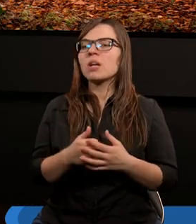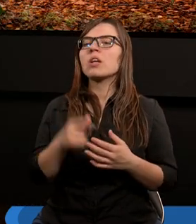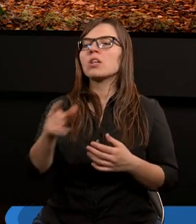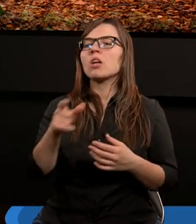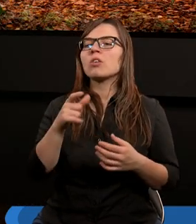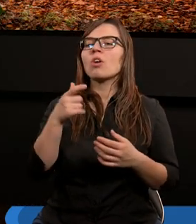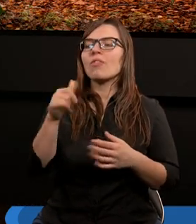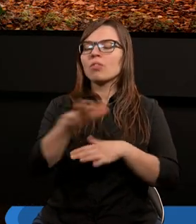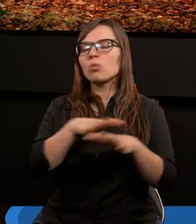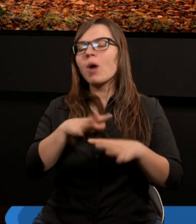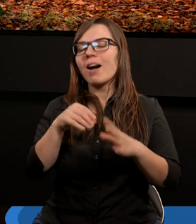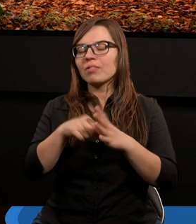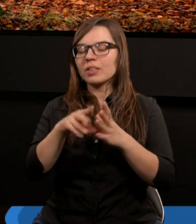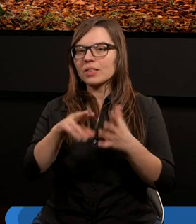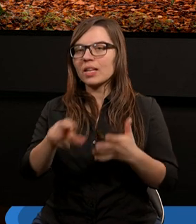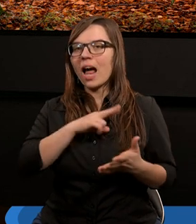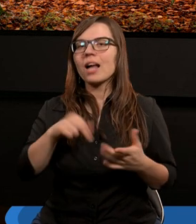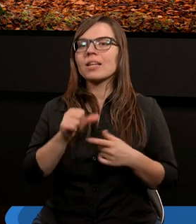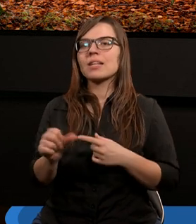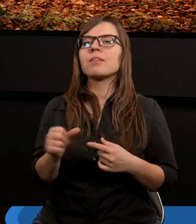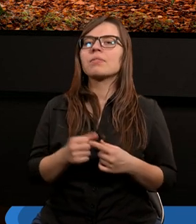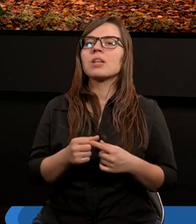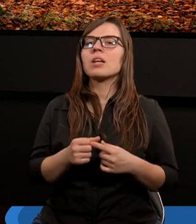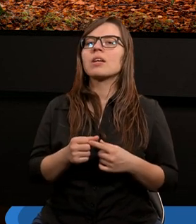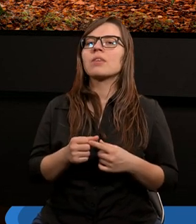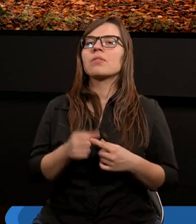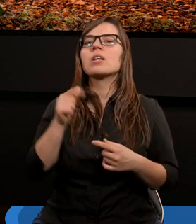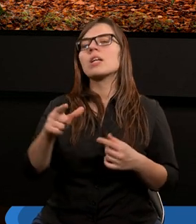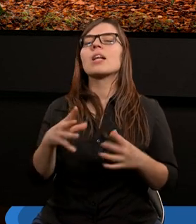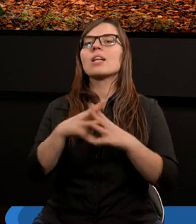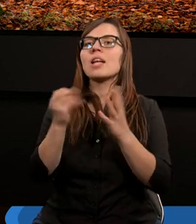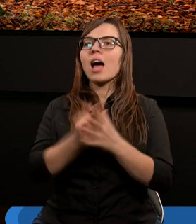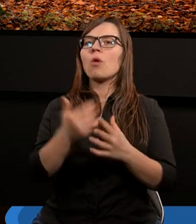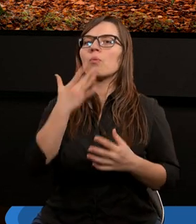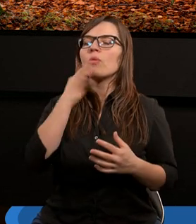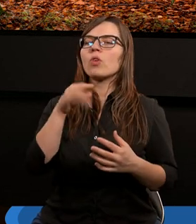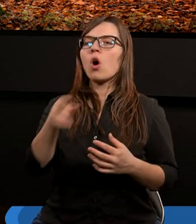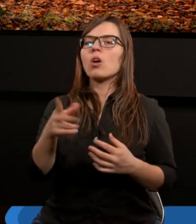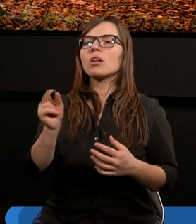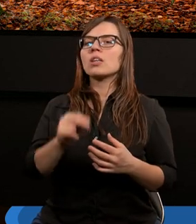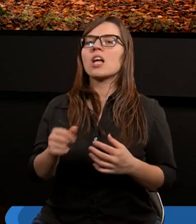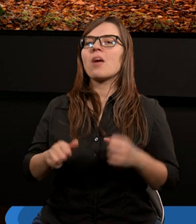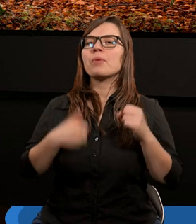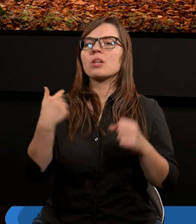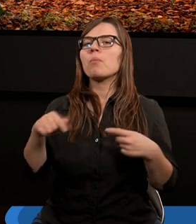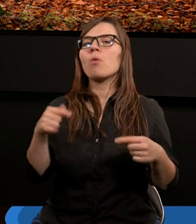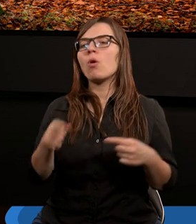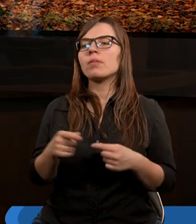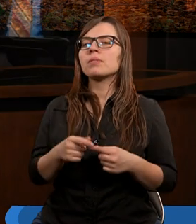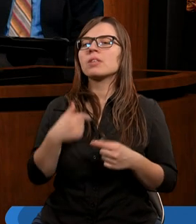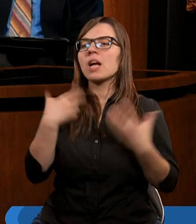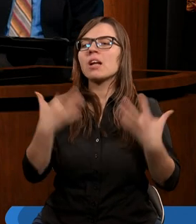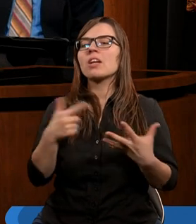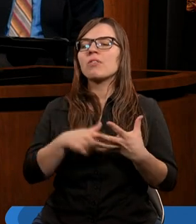postępować według Ducha. Dziękuję bardzo. Ale który to zakon mówi o tym, żeby nie cudzołożyć? No właśnie